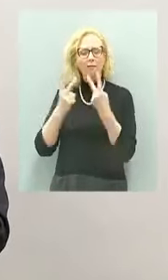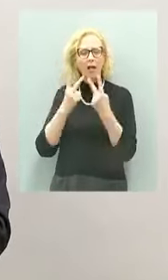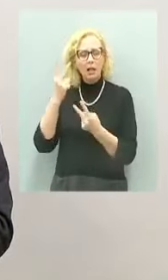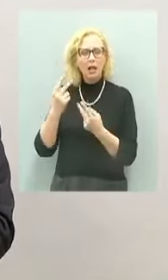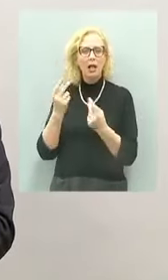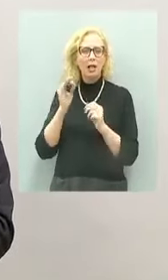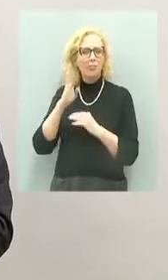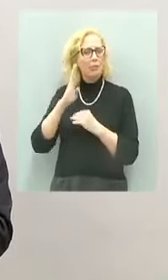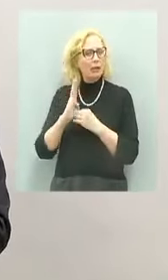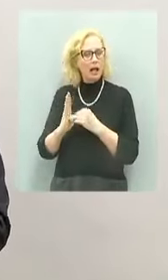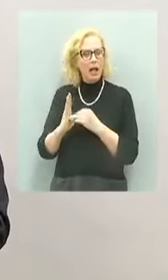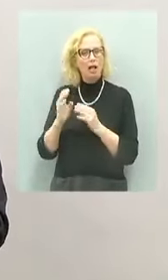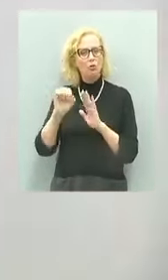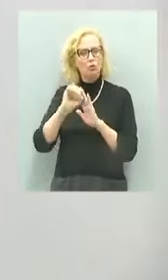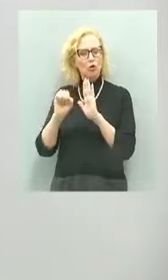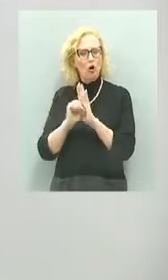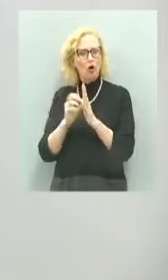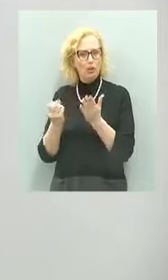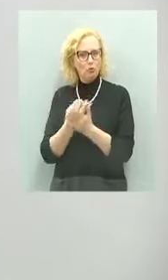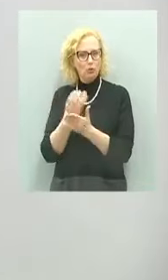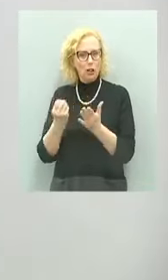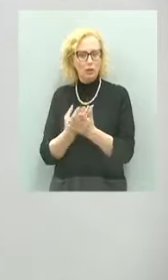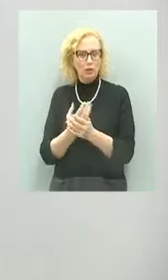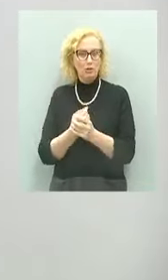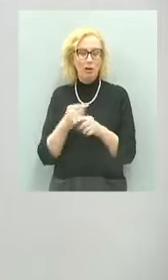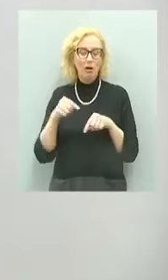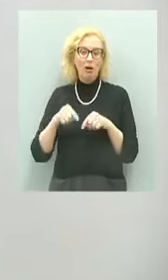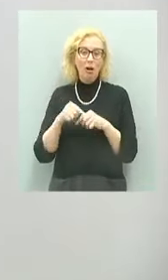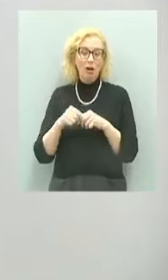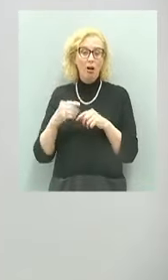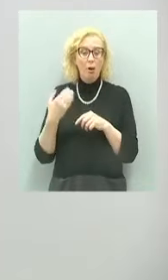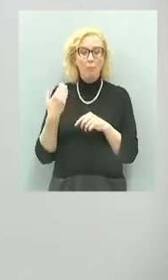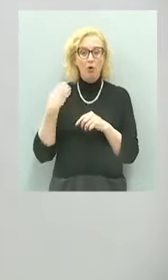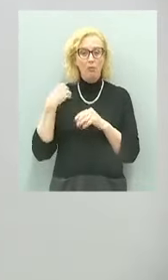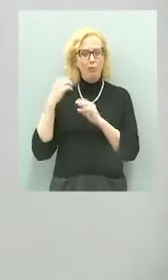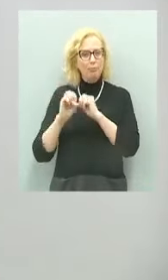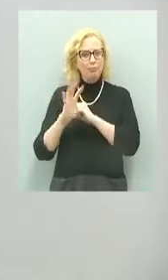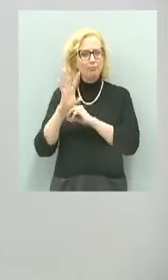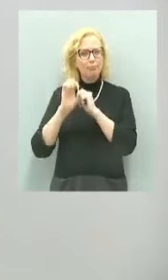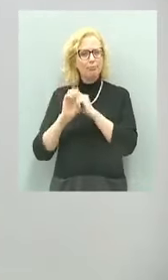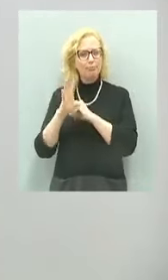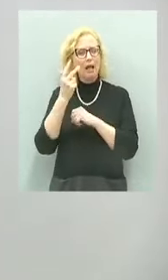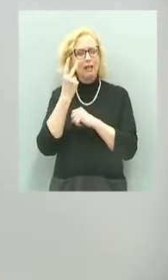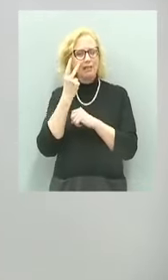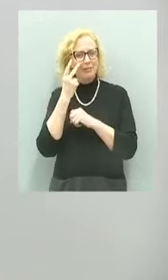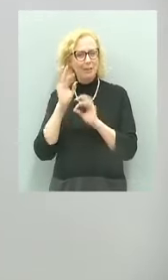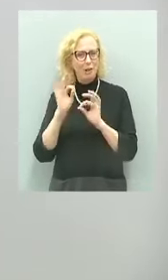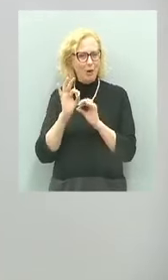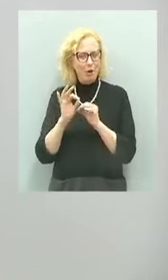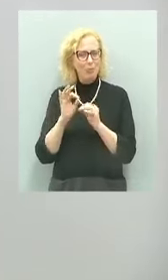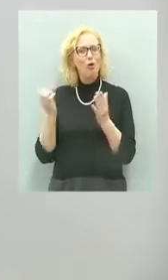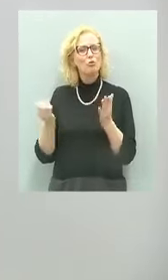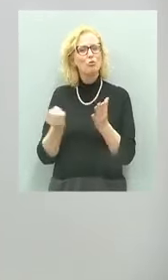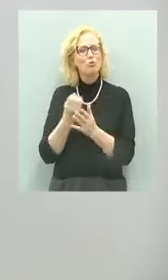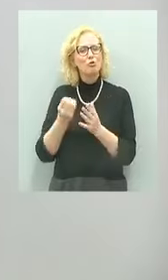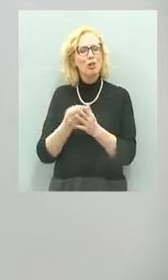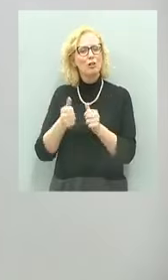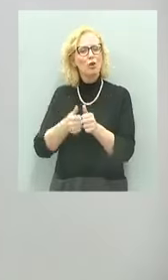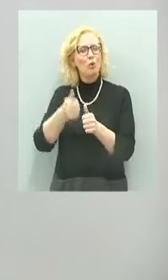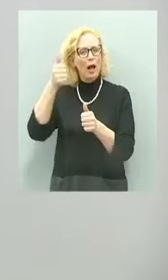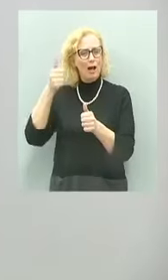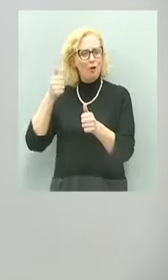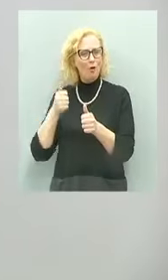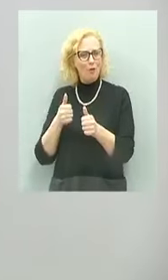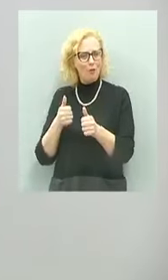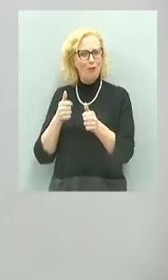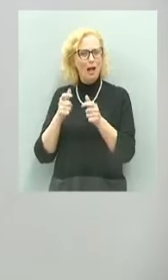in prima persona con la storia. Le immagini che abbiamo visto si riferiscono a un'iniziativa analoga che si è svolta lo scorso